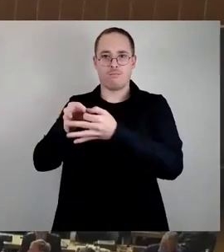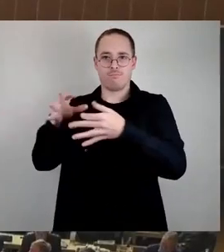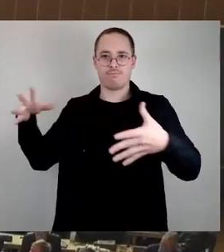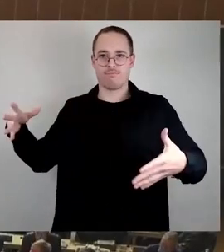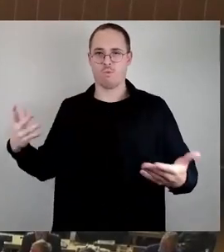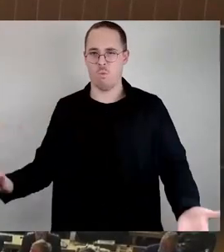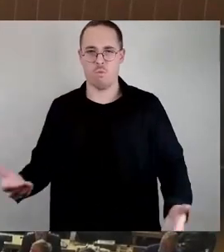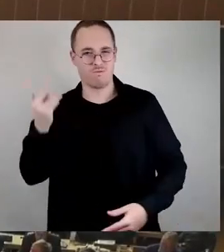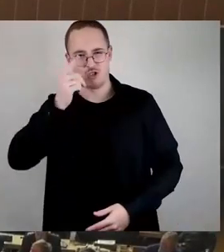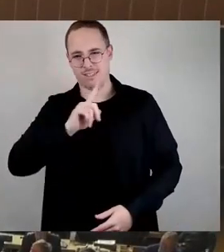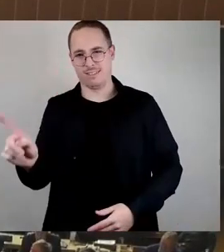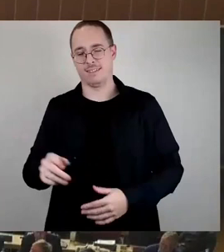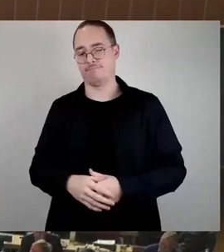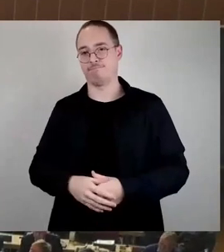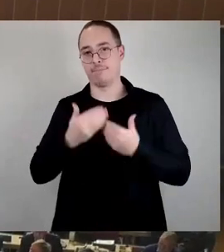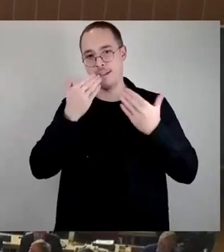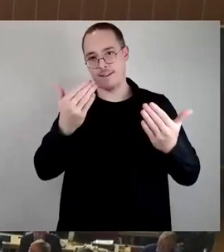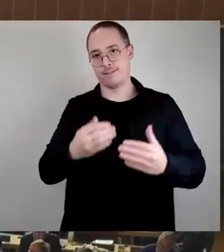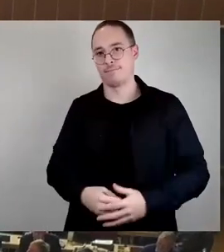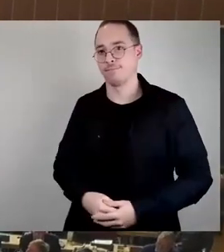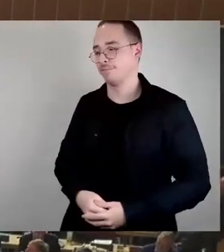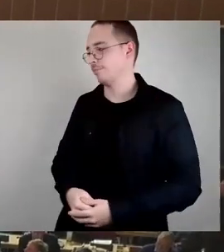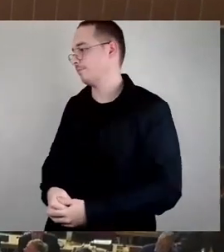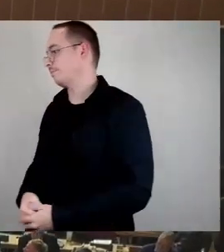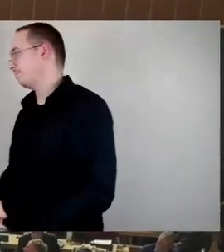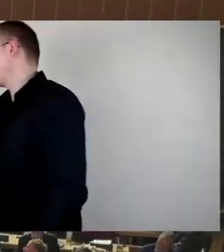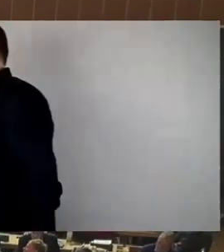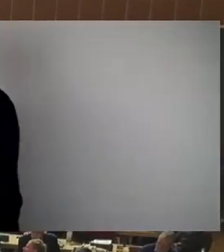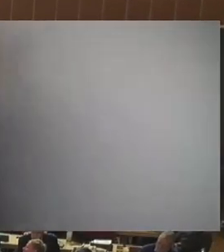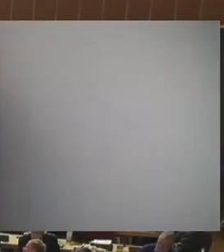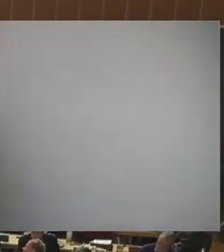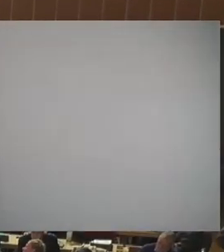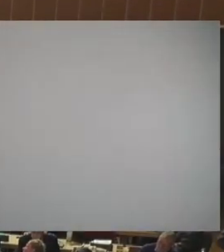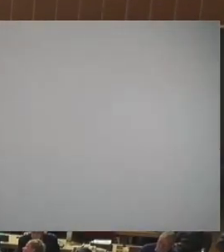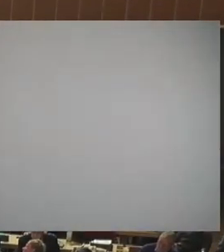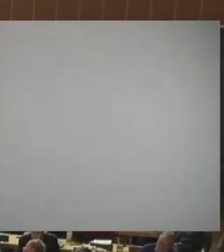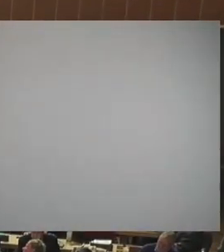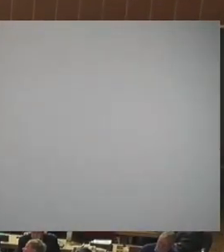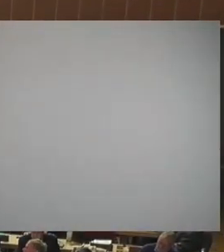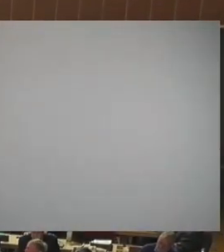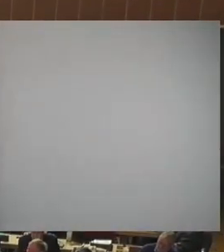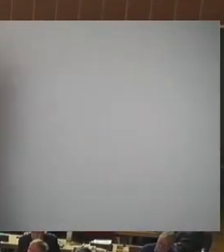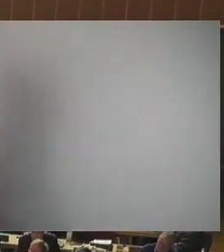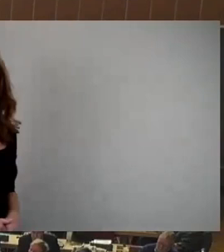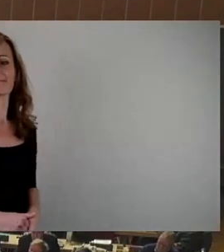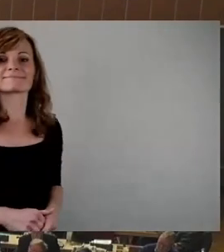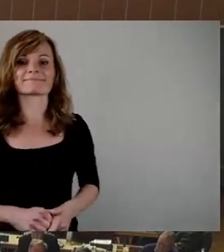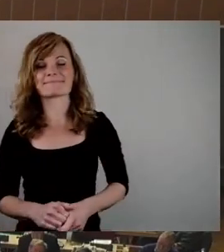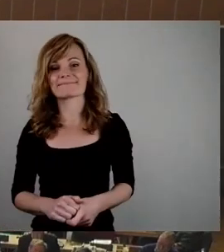So, und damit starten wir jetzt in die Fraktionsrunde. Wie ich eingangs gesagt habe, es startet die AfD. Herr Breuer, bitteschön.